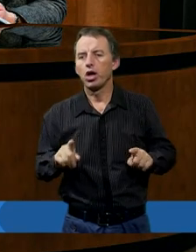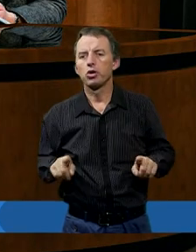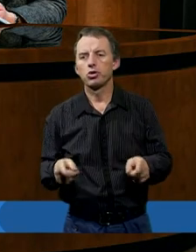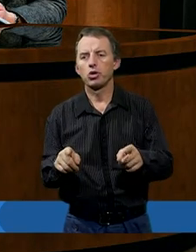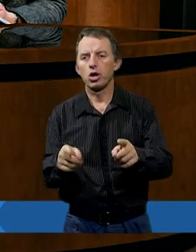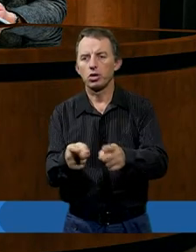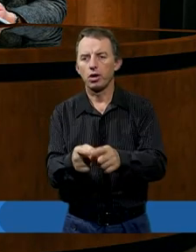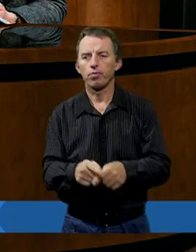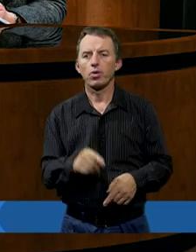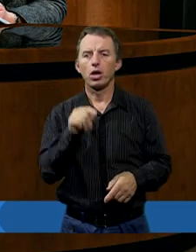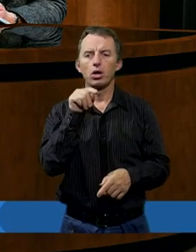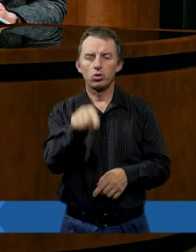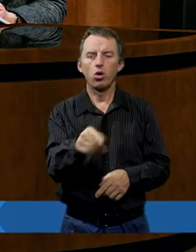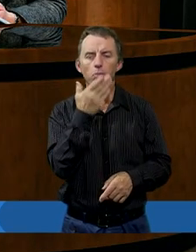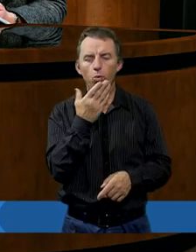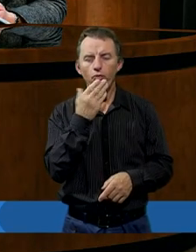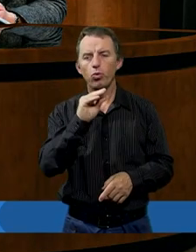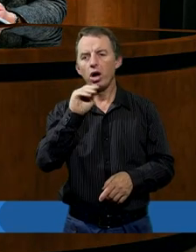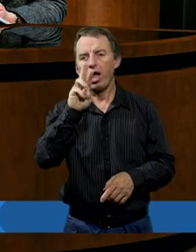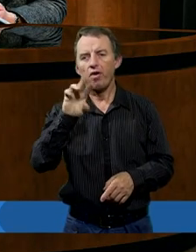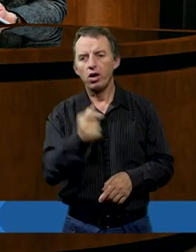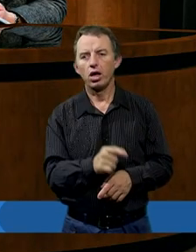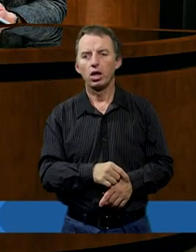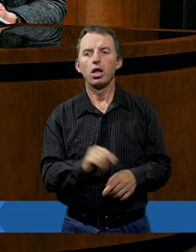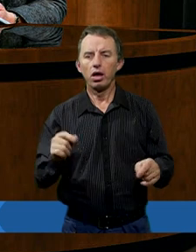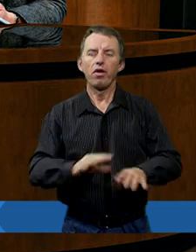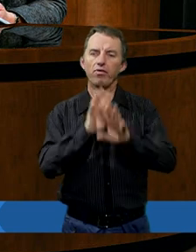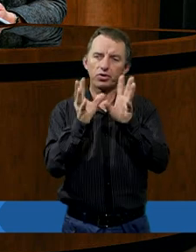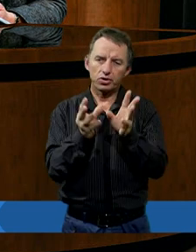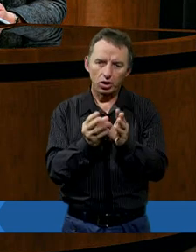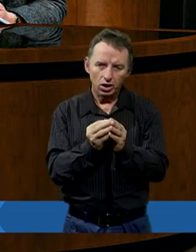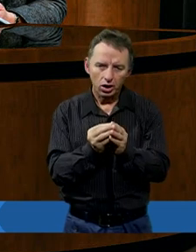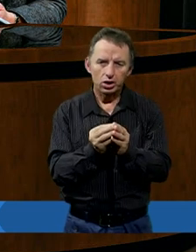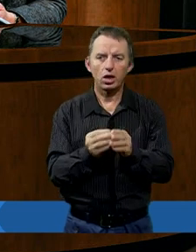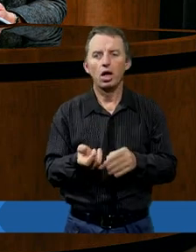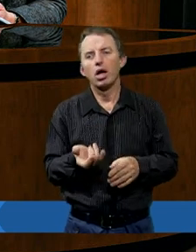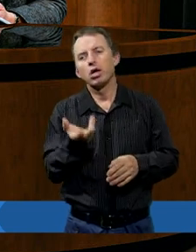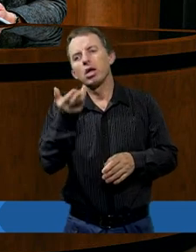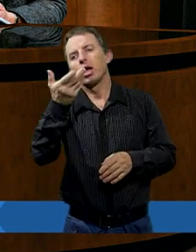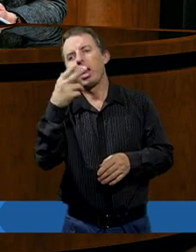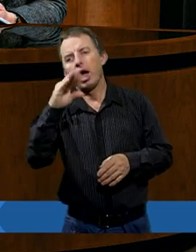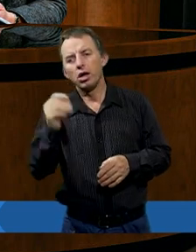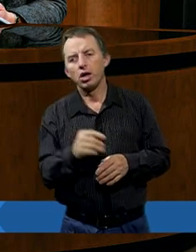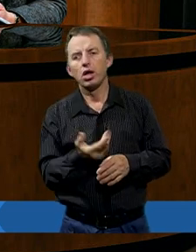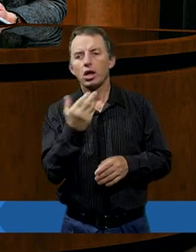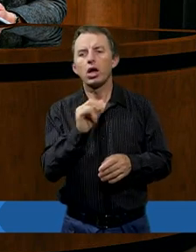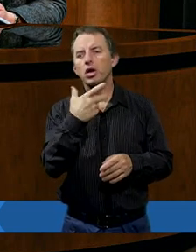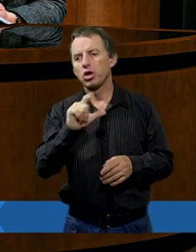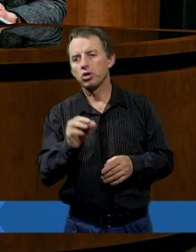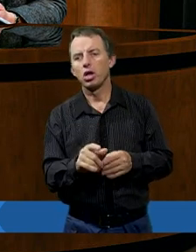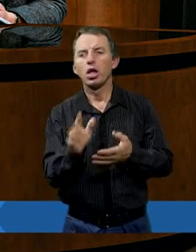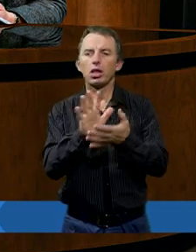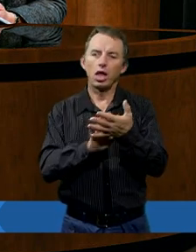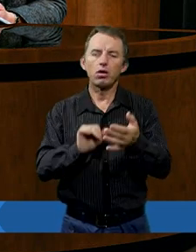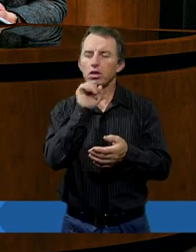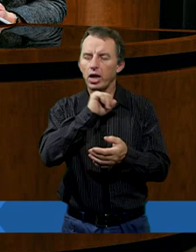Tak, co tutaj wspomniała Ewa. Praktycznie prawie wszystkie kilkadziesiąt